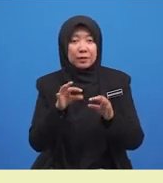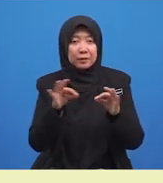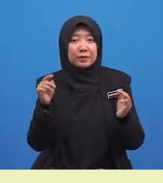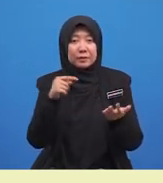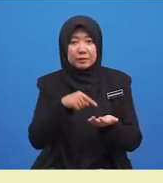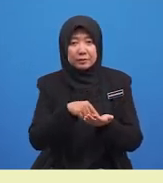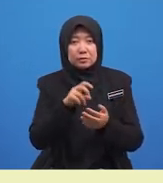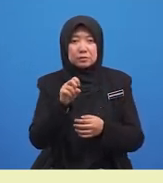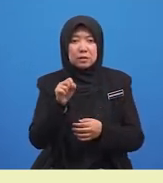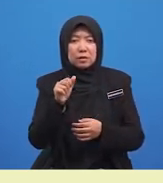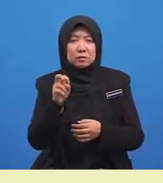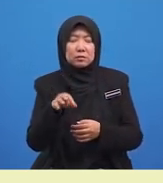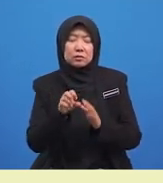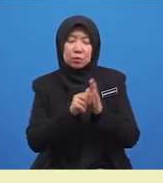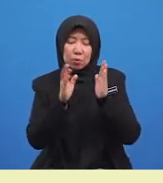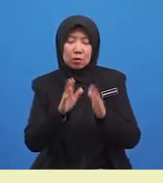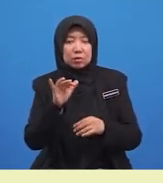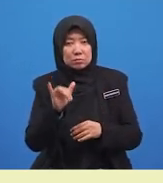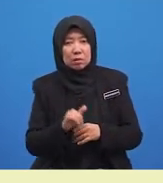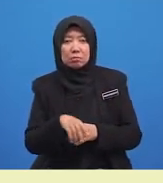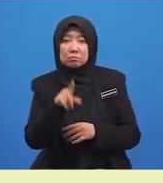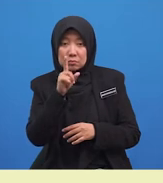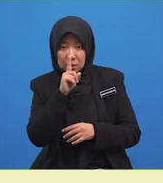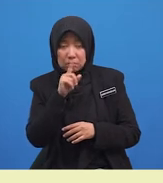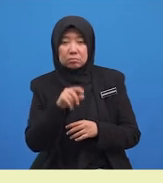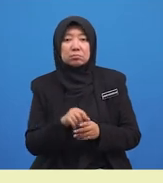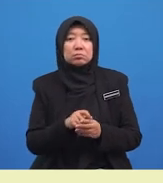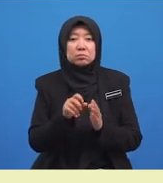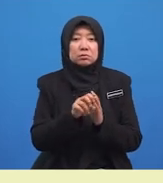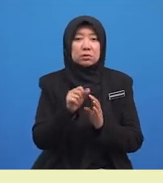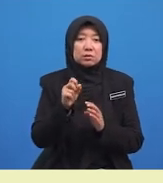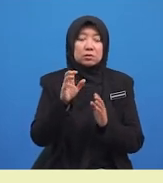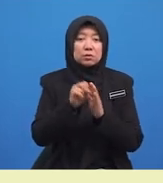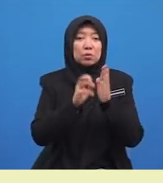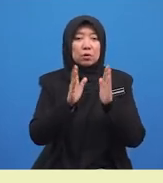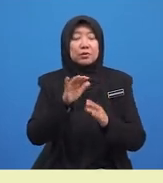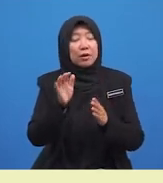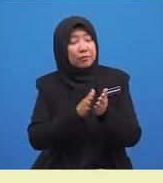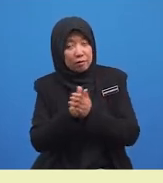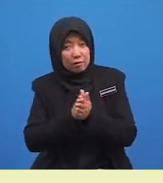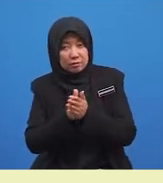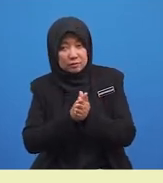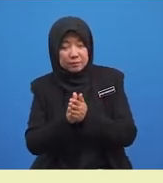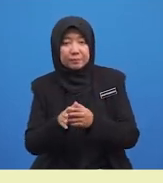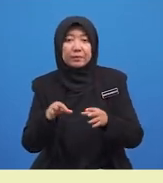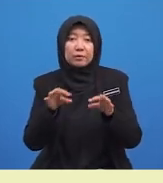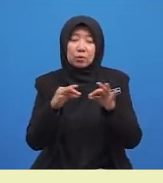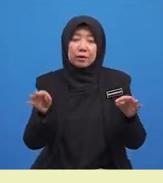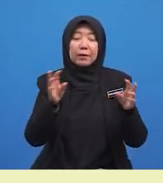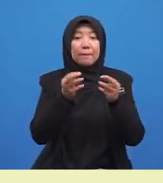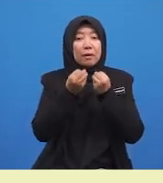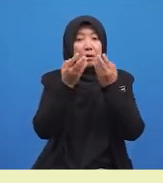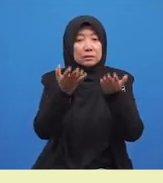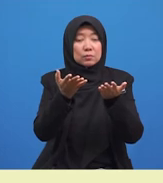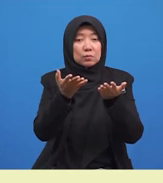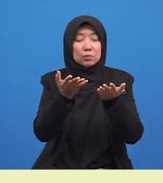seorang yang pendiam. Sasi seorang yang rajin. Ayat majmuk bagi dua